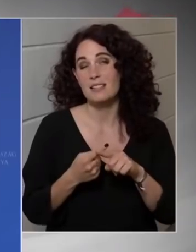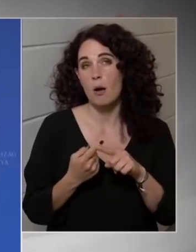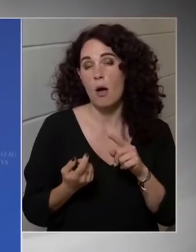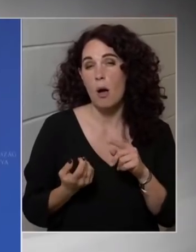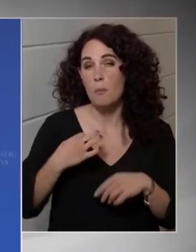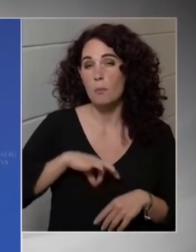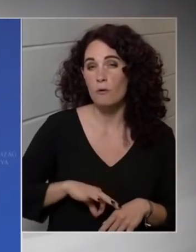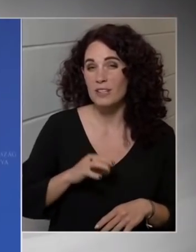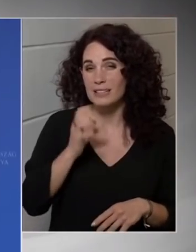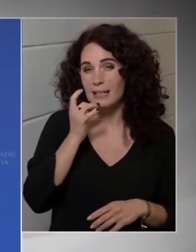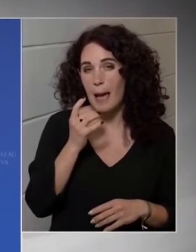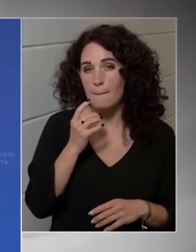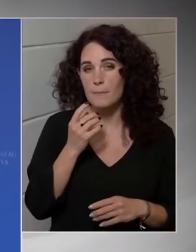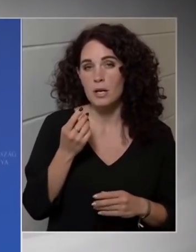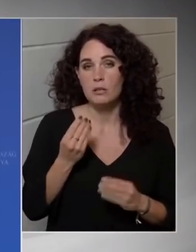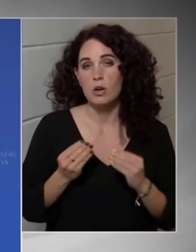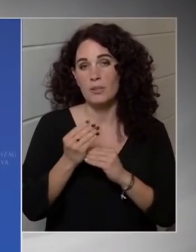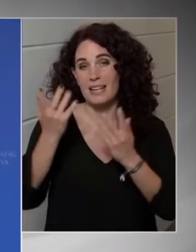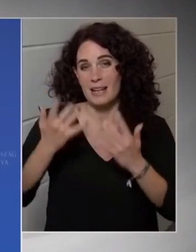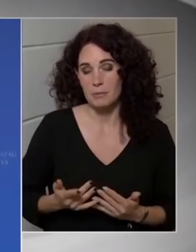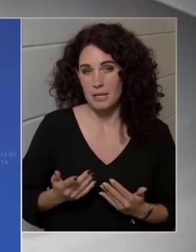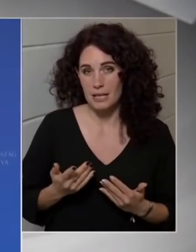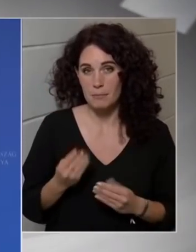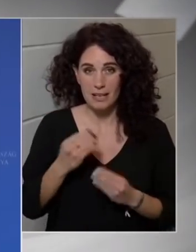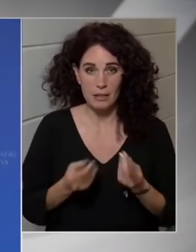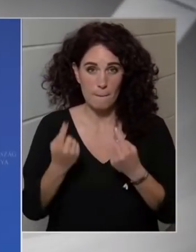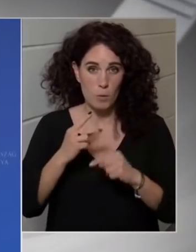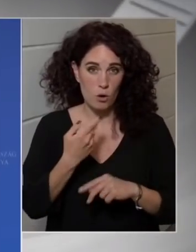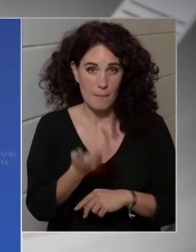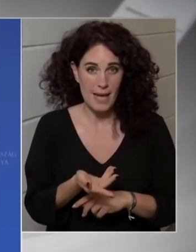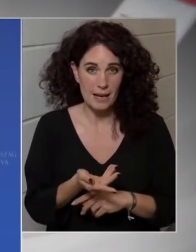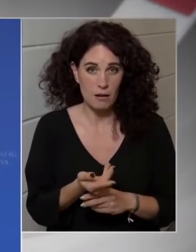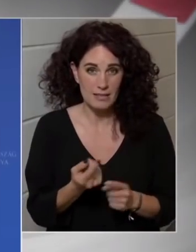kamateredmény arányos, azért, mert ebből van az extra profit adó.